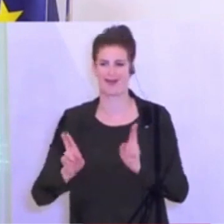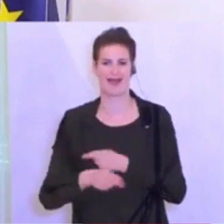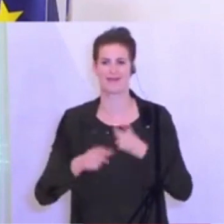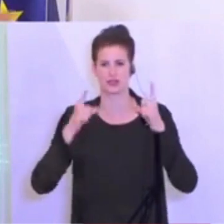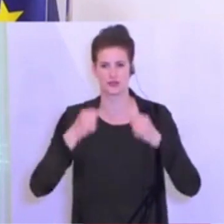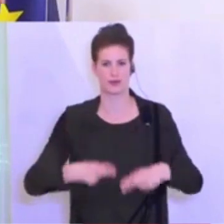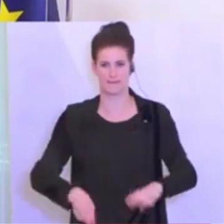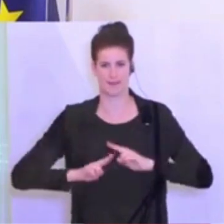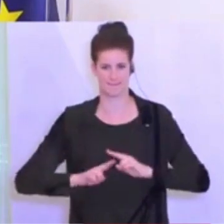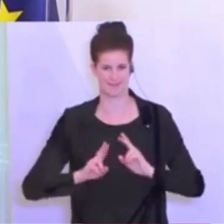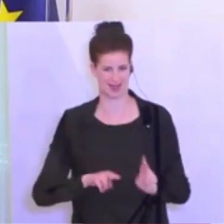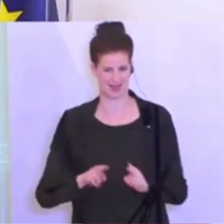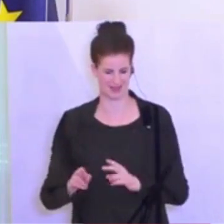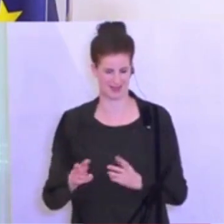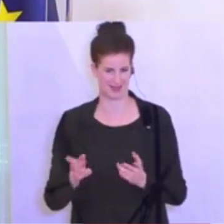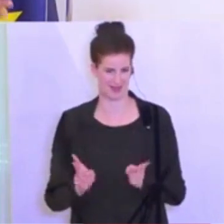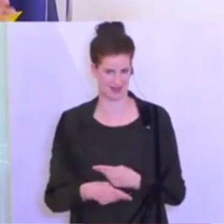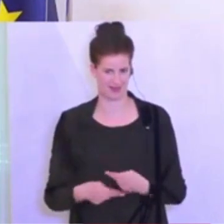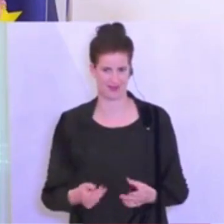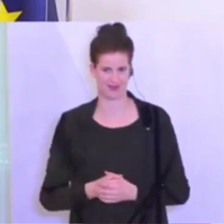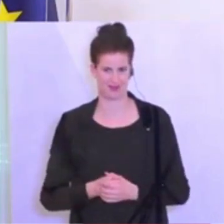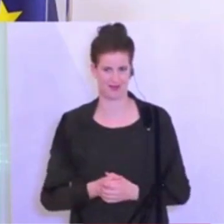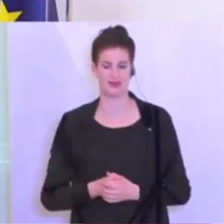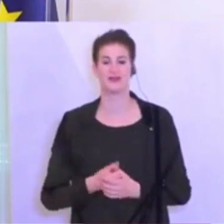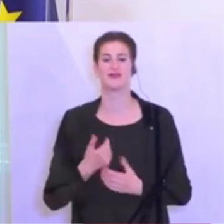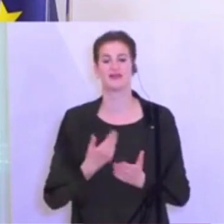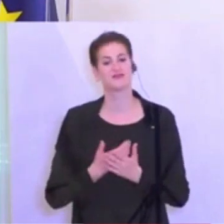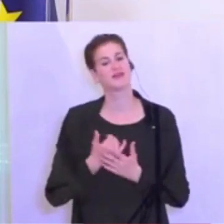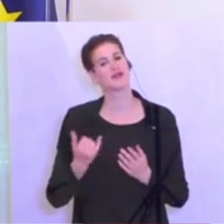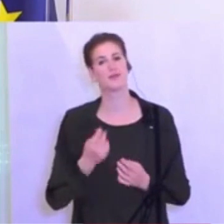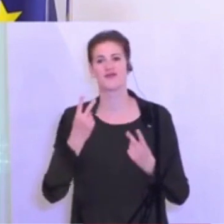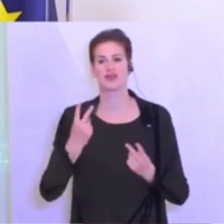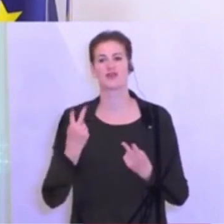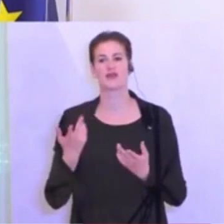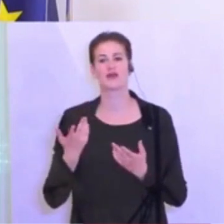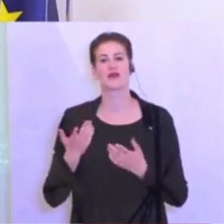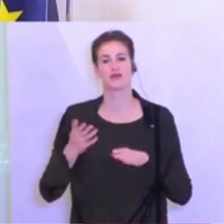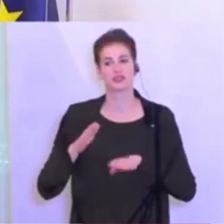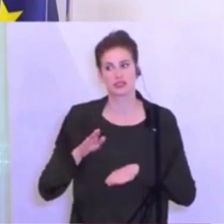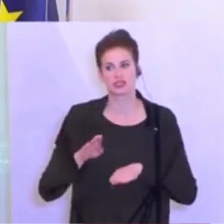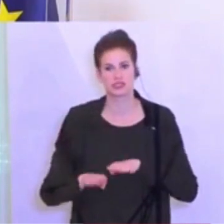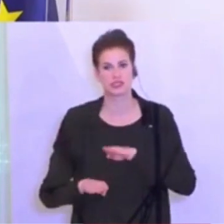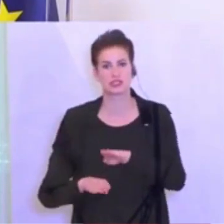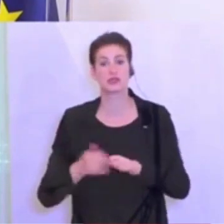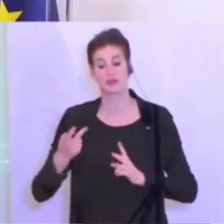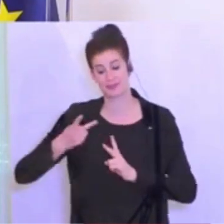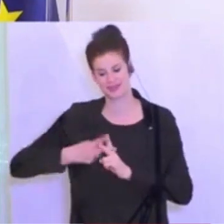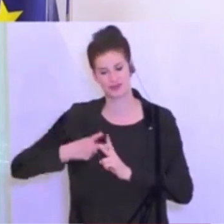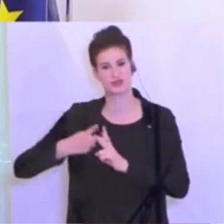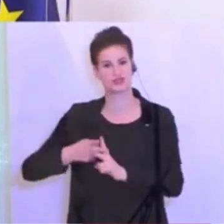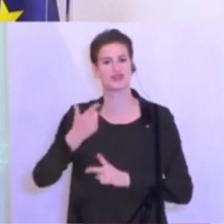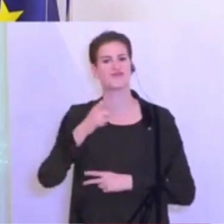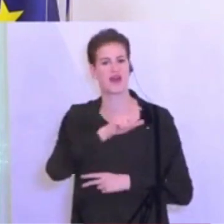Rat immer war, zwei Wochen Abstände zu wählen, um genau die Entwicklung beobachten zu können. Auch hier uns wieder dafür entschieden,